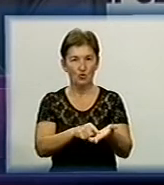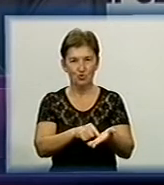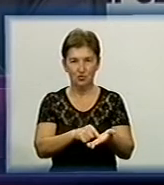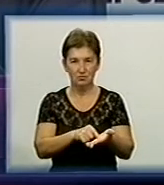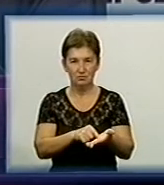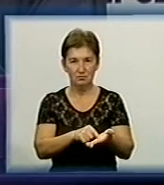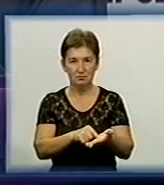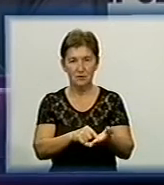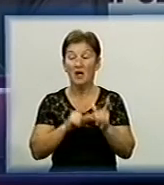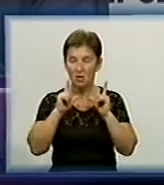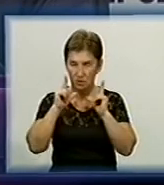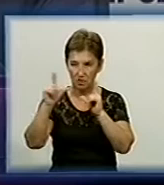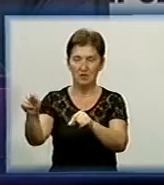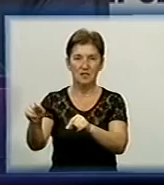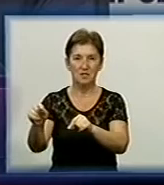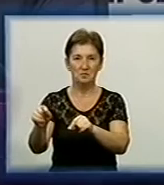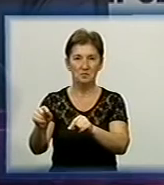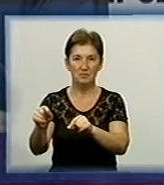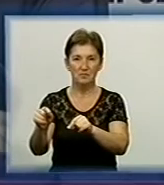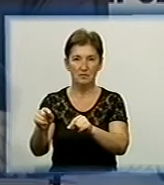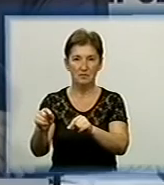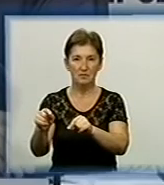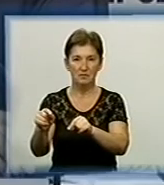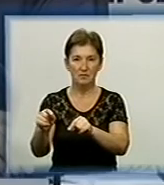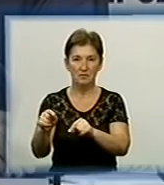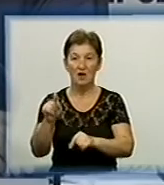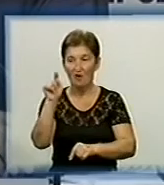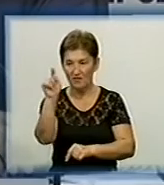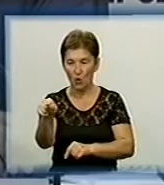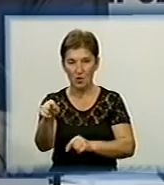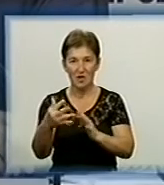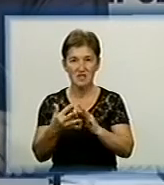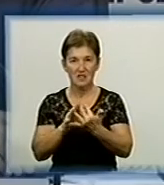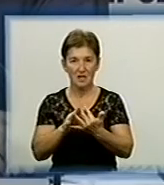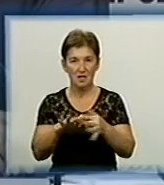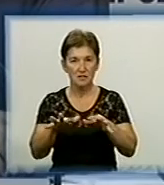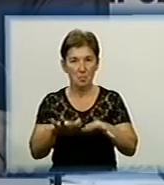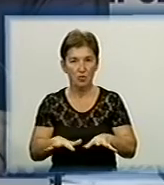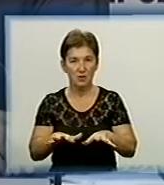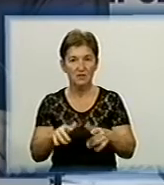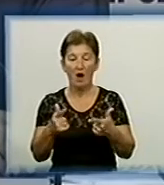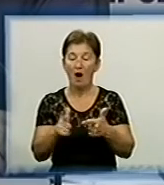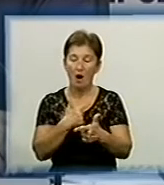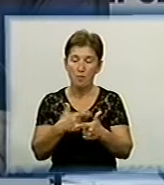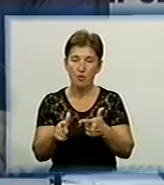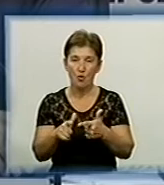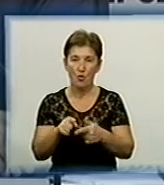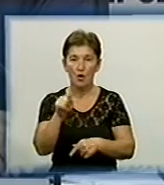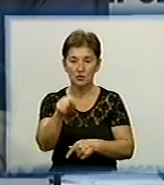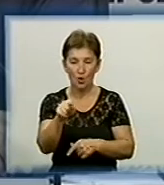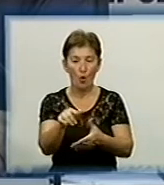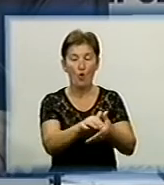гідьте в той населений пункт, або до того